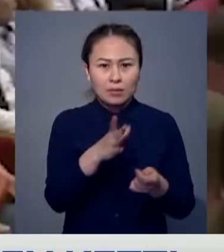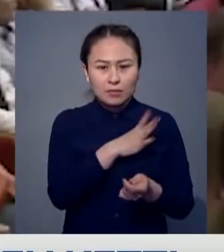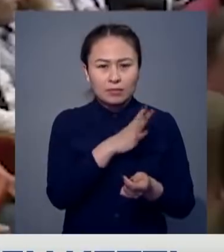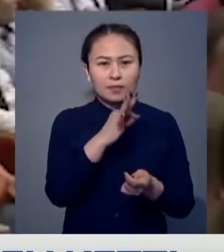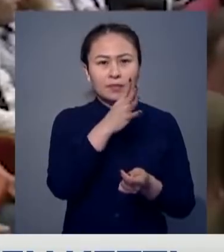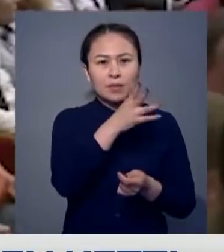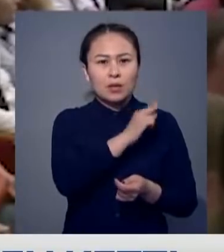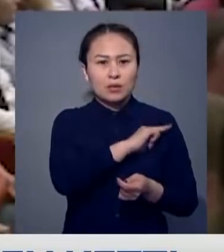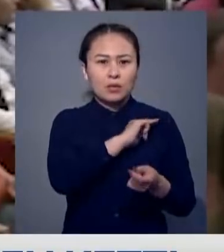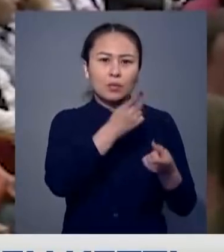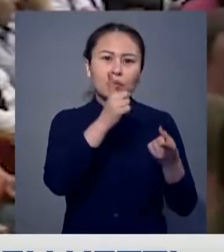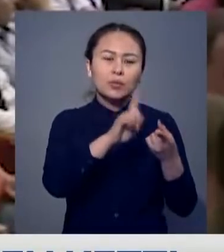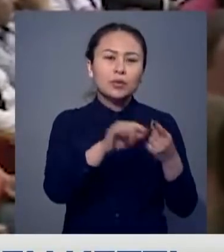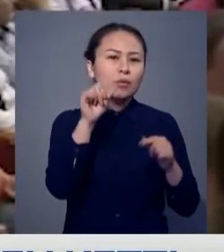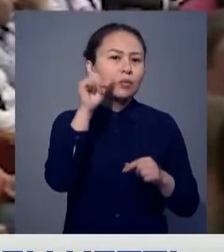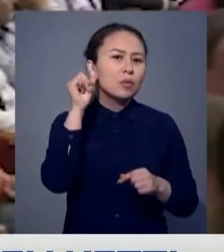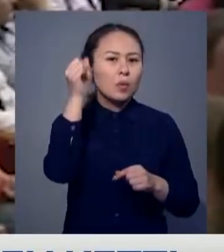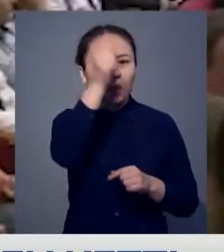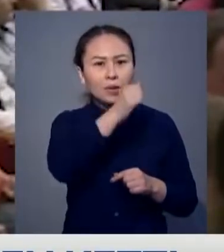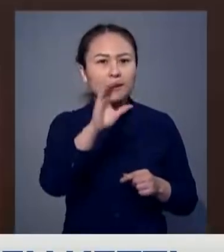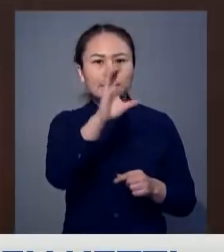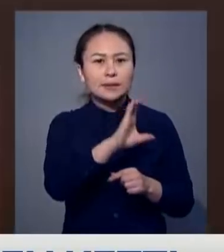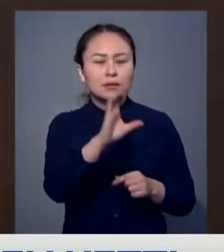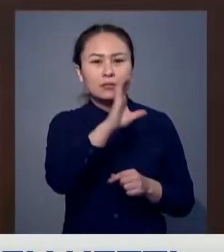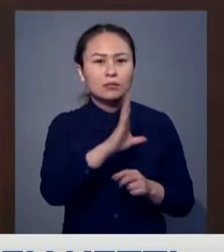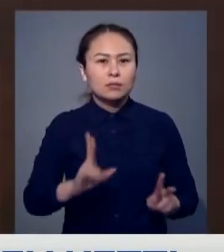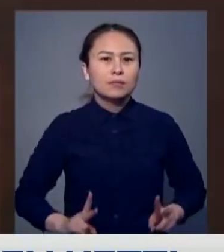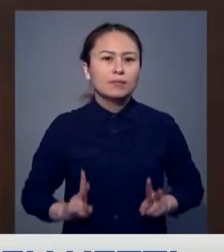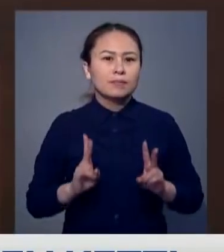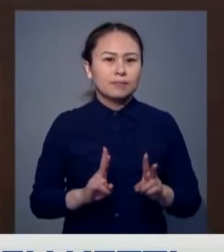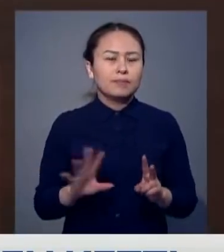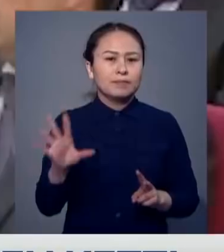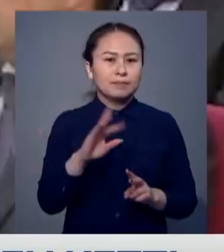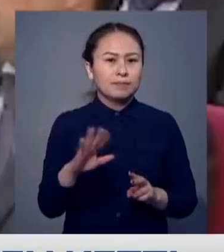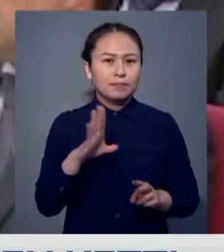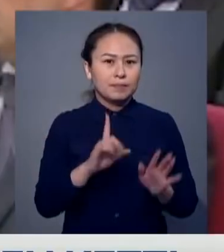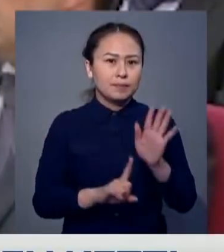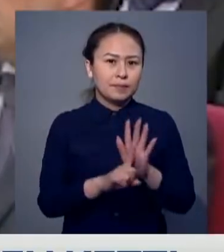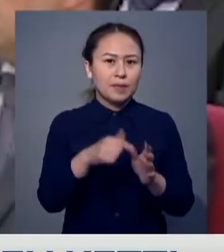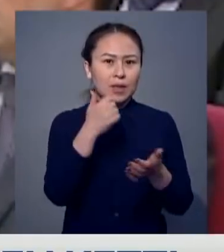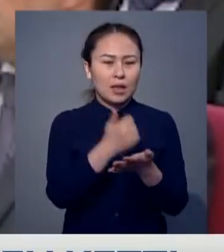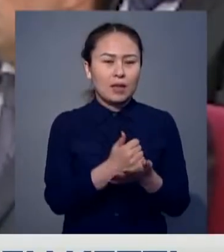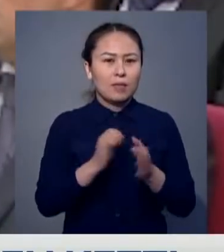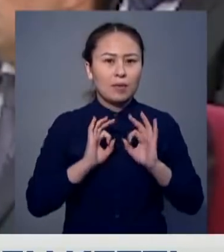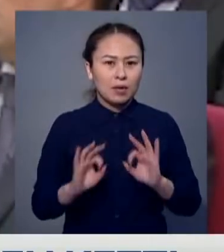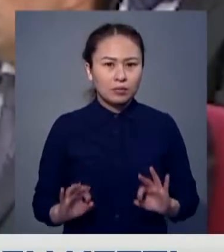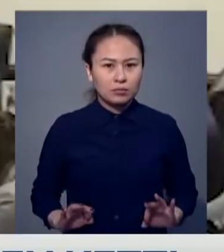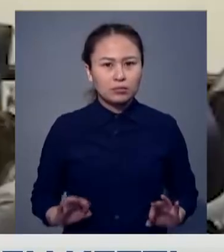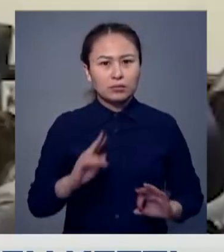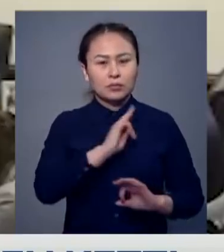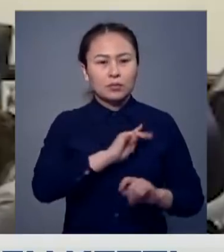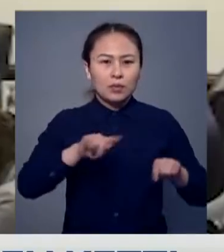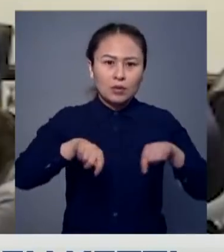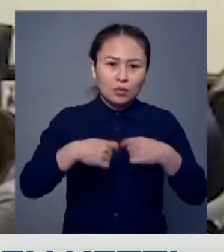Сол кездегі жұмысына байланысты өткен жылдың 42 айында қылмысық ұз қозғалған. Артынша, бас прокуратура қылмысық